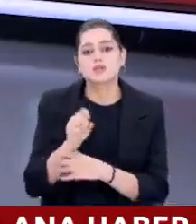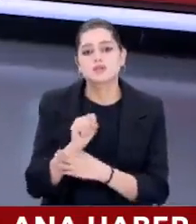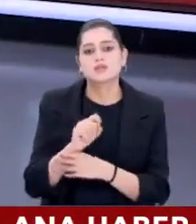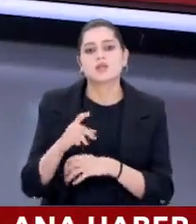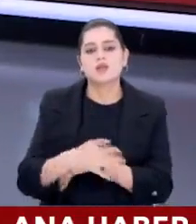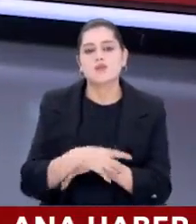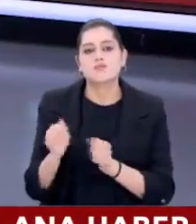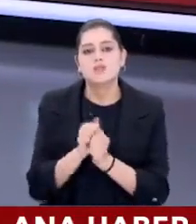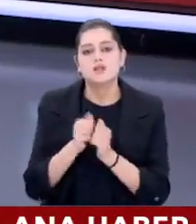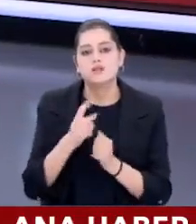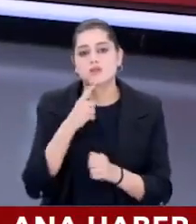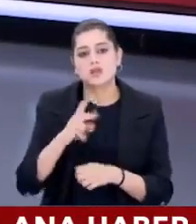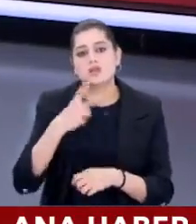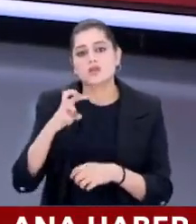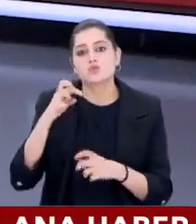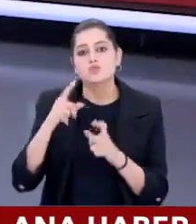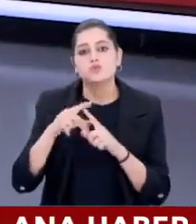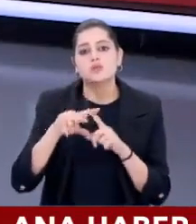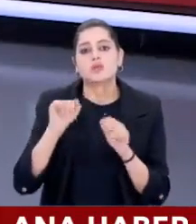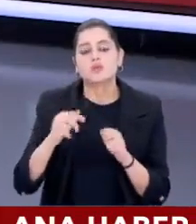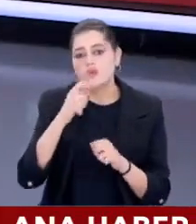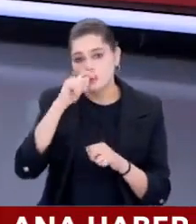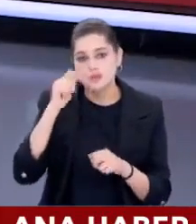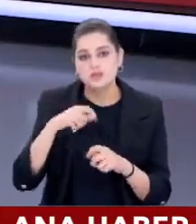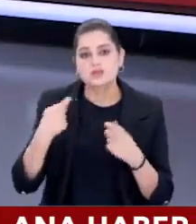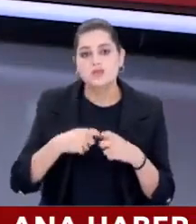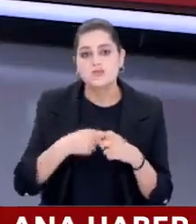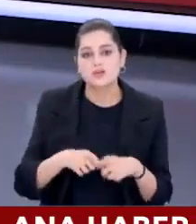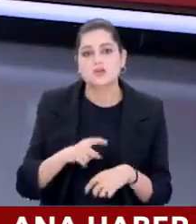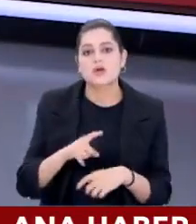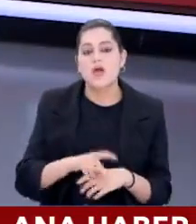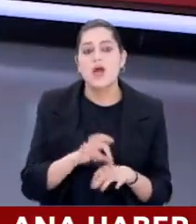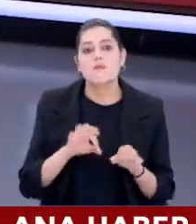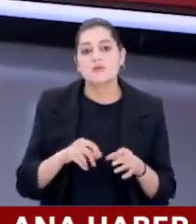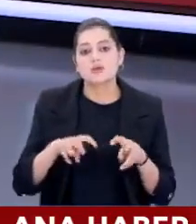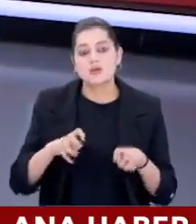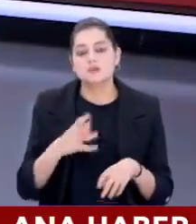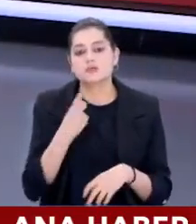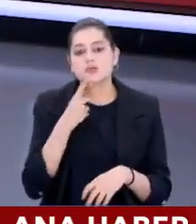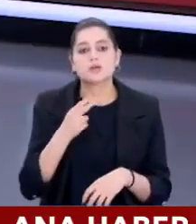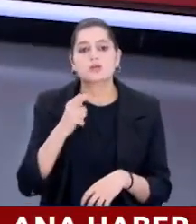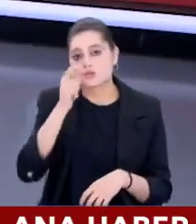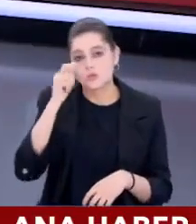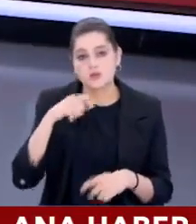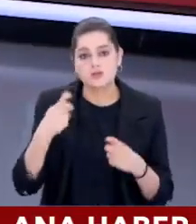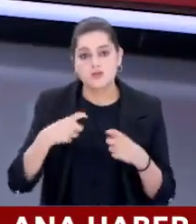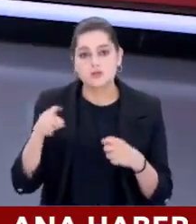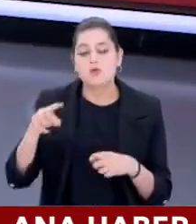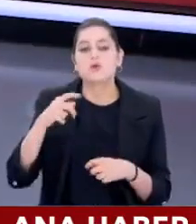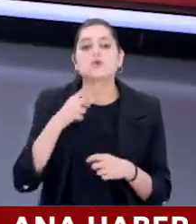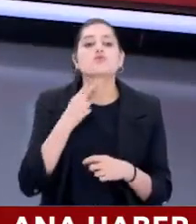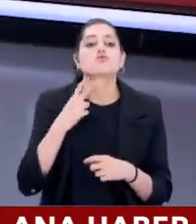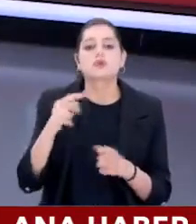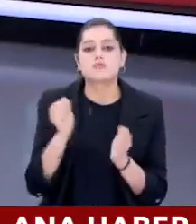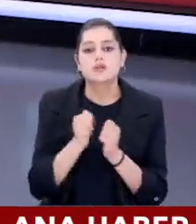Hatta bir de bir ikinci Putin gibi. Yani Ukrayna savaşında direkt pozisyon almış durumda. Ukrayna savaşında Rusya'nın yanında